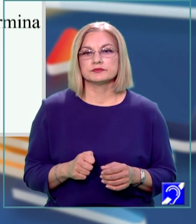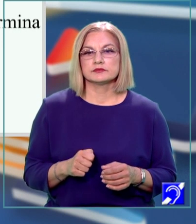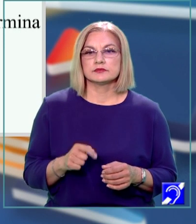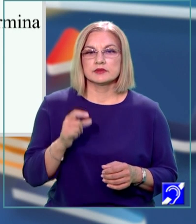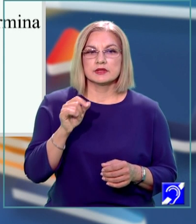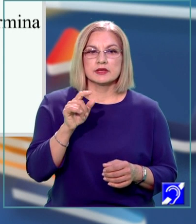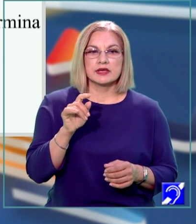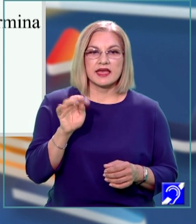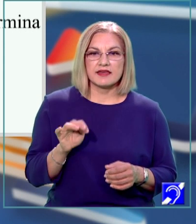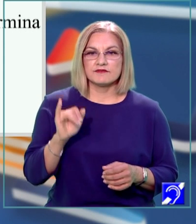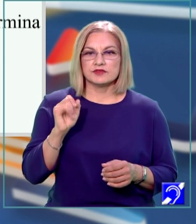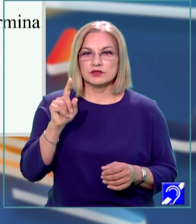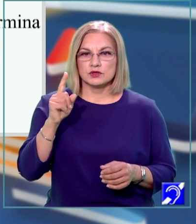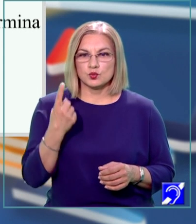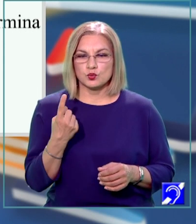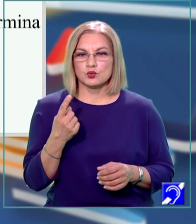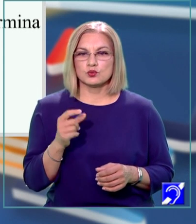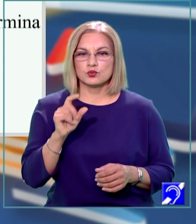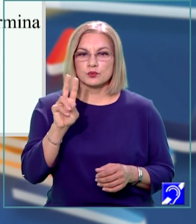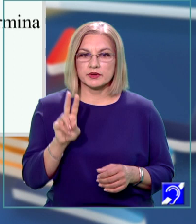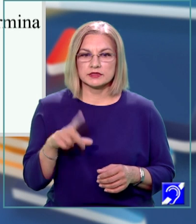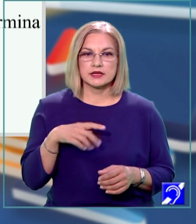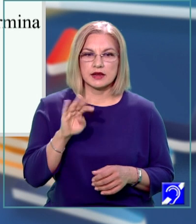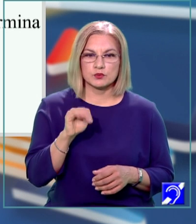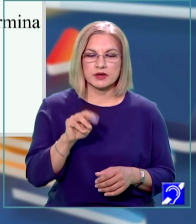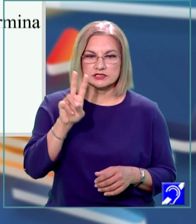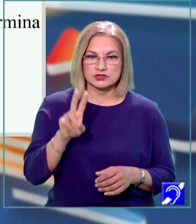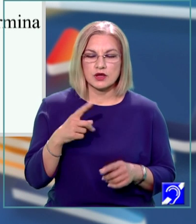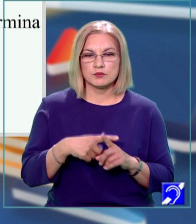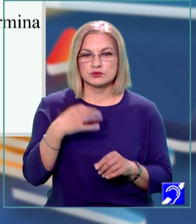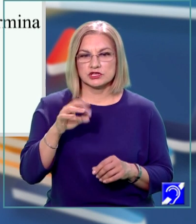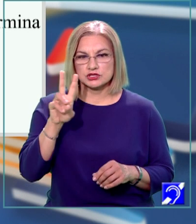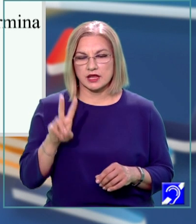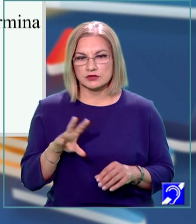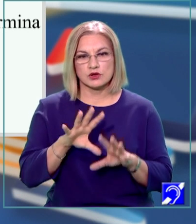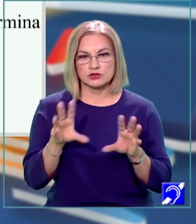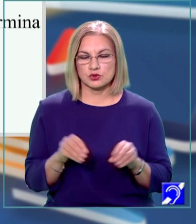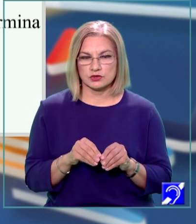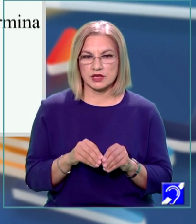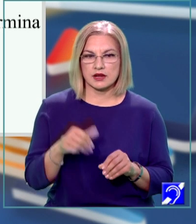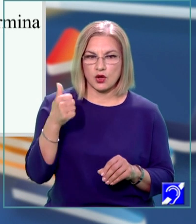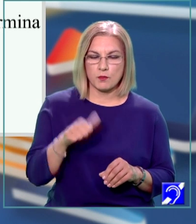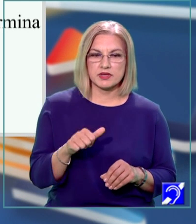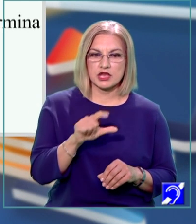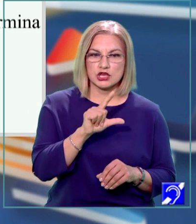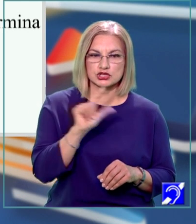FI1 pătrat egal cu 40 la a doua plus 10 la a doua, în total 1700.